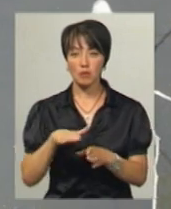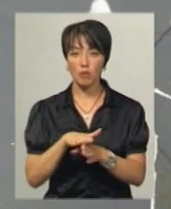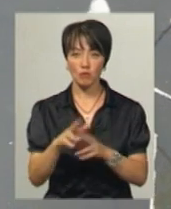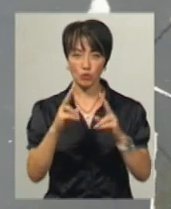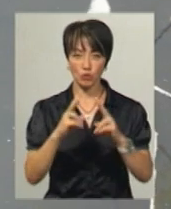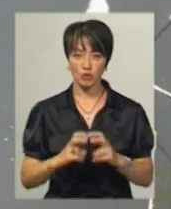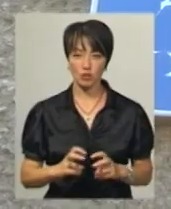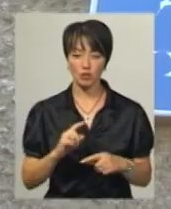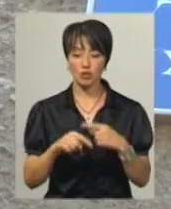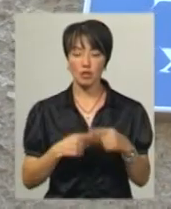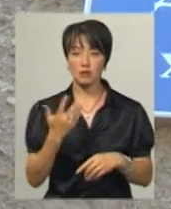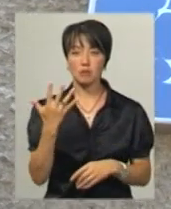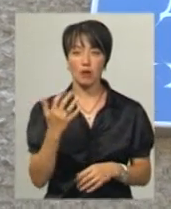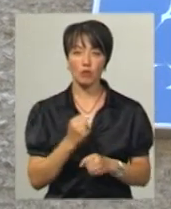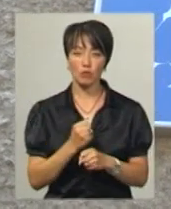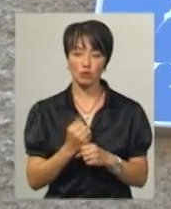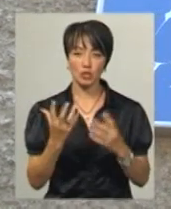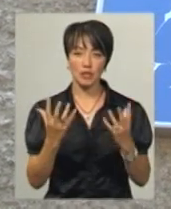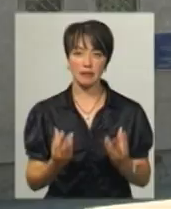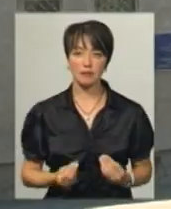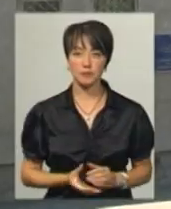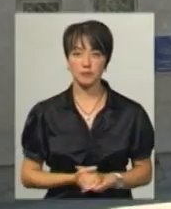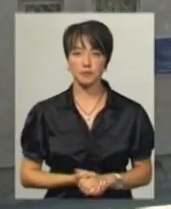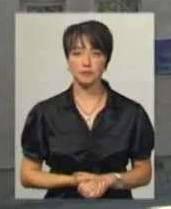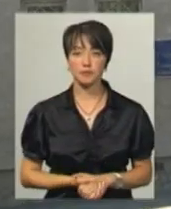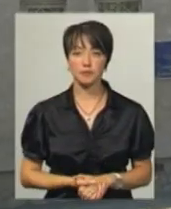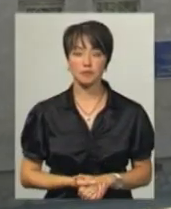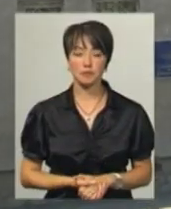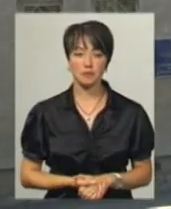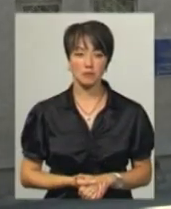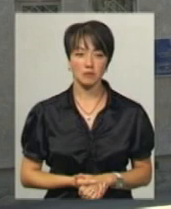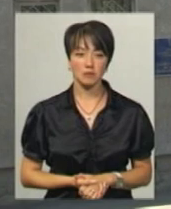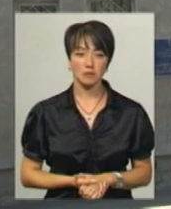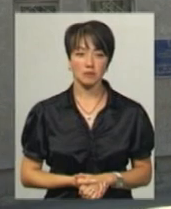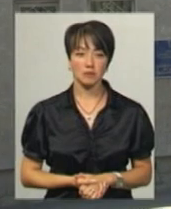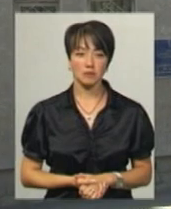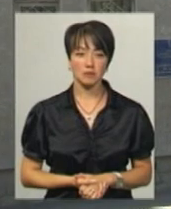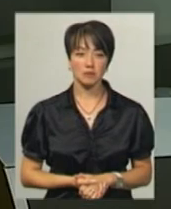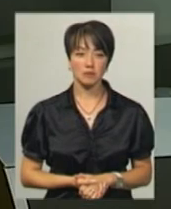дослідження через п'ять робочих днів, додає Наталя Солгуб. Андрій Гуманий, Іван Мовчан.